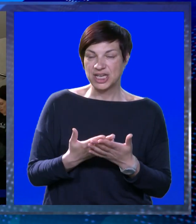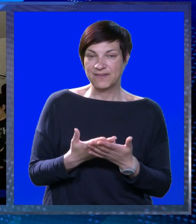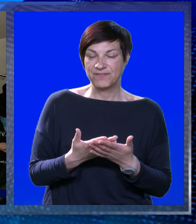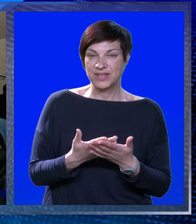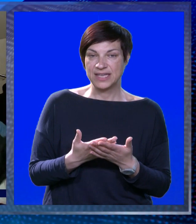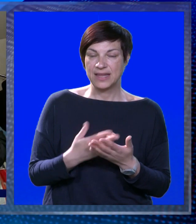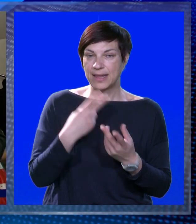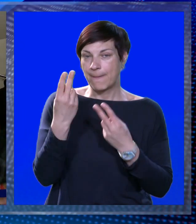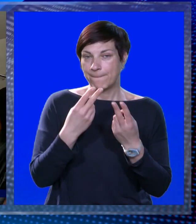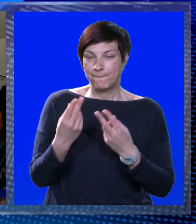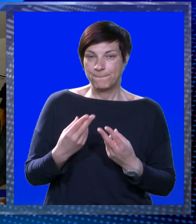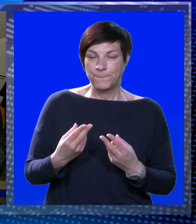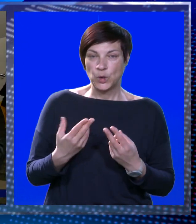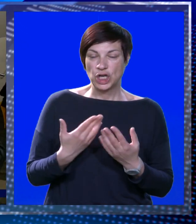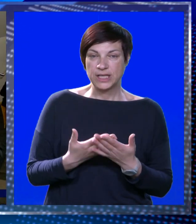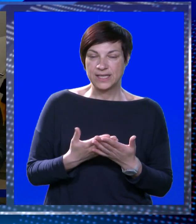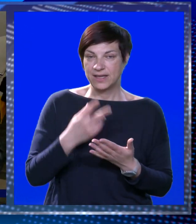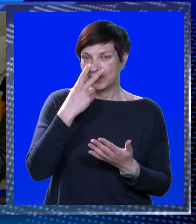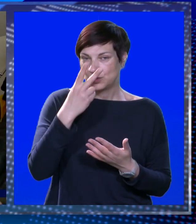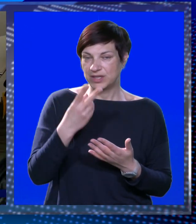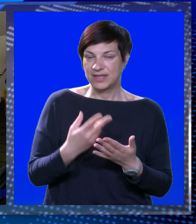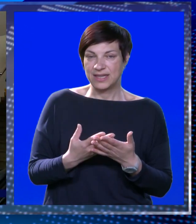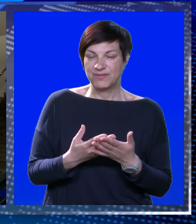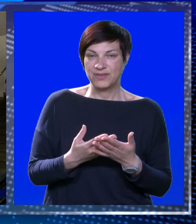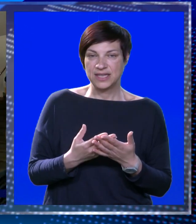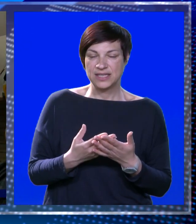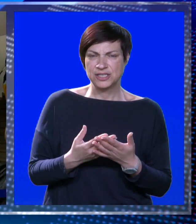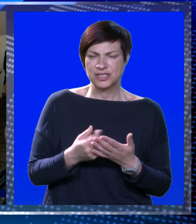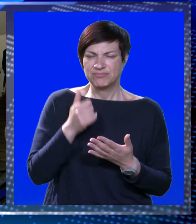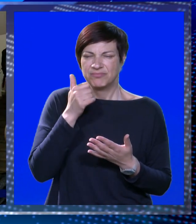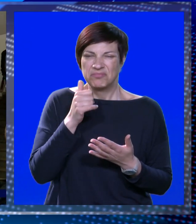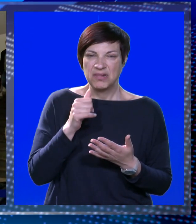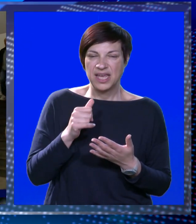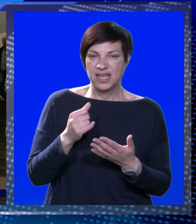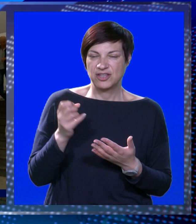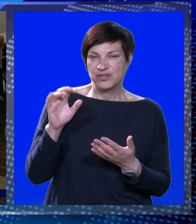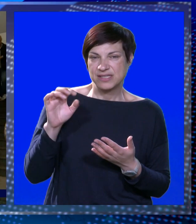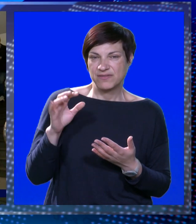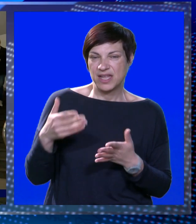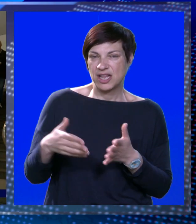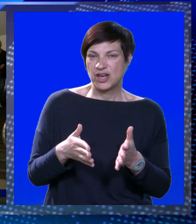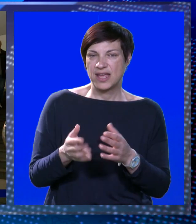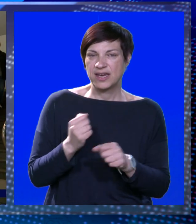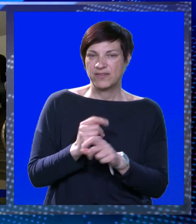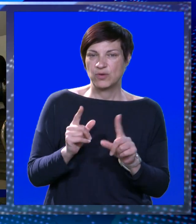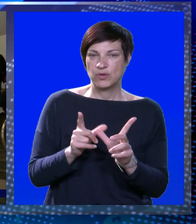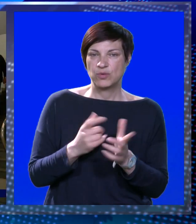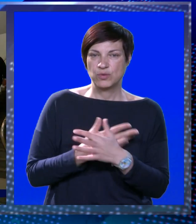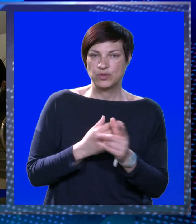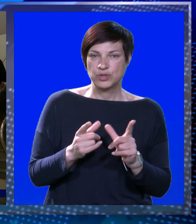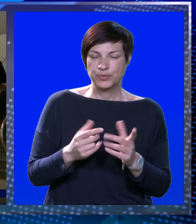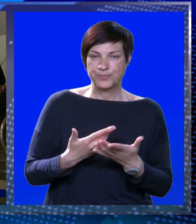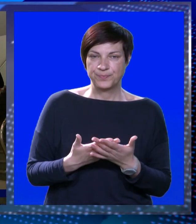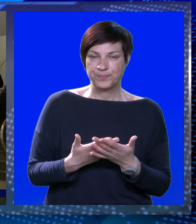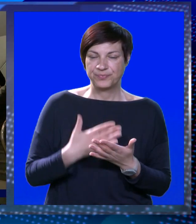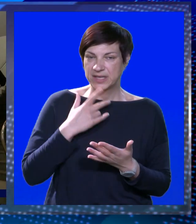nekakve boje, nego da vidiš nekako bljedo svjetlo na riviju gružu. Nije